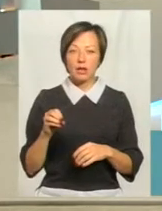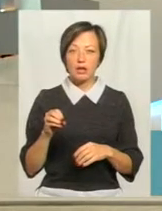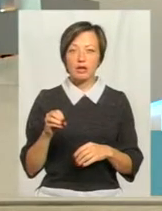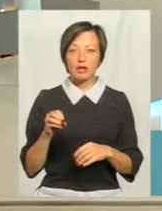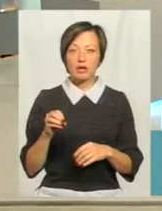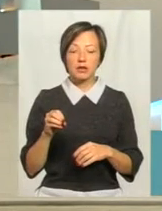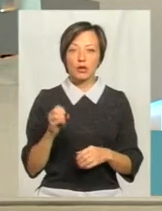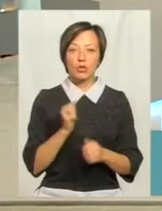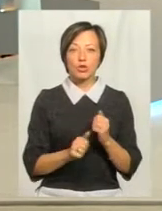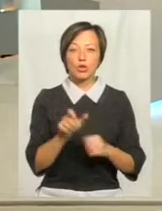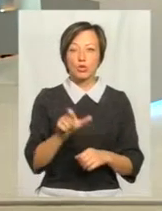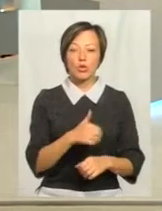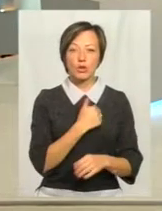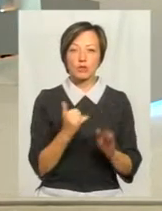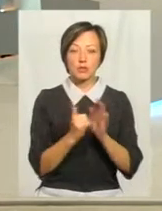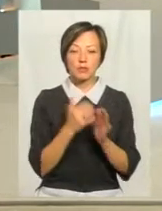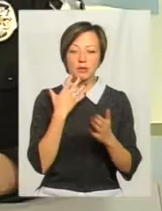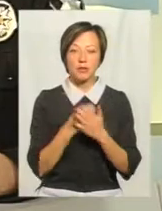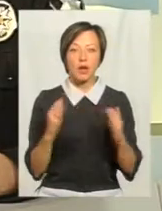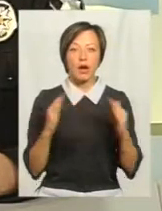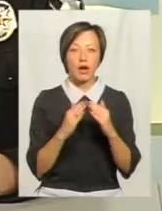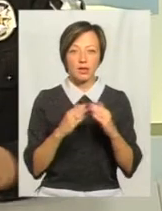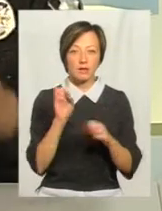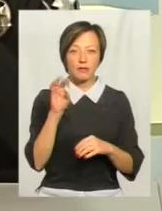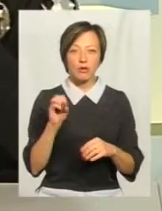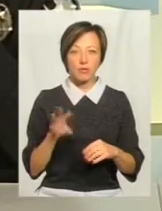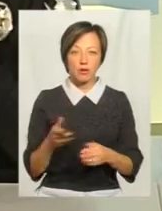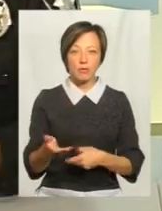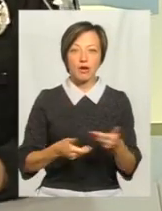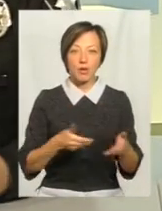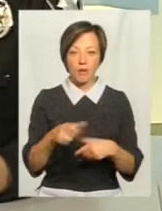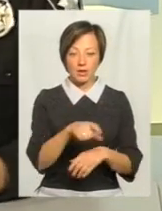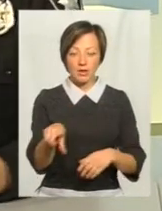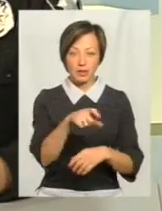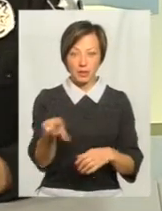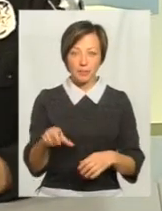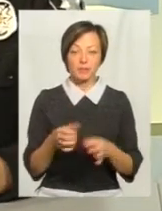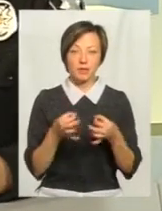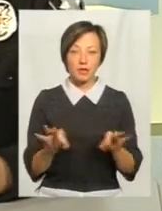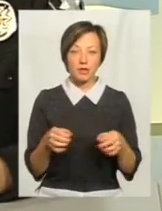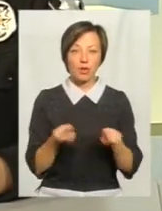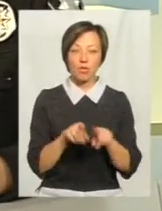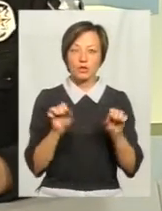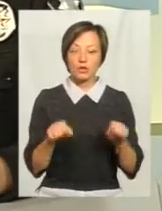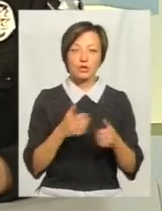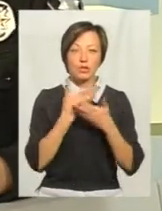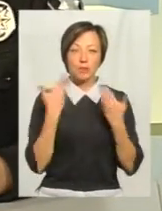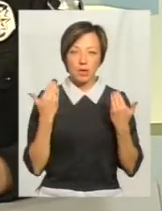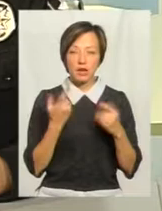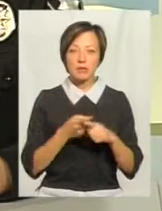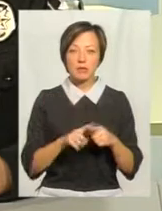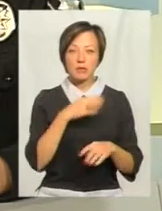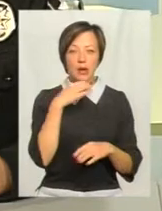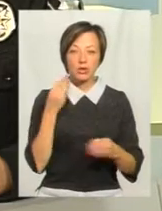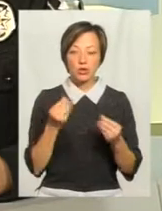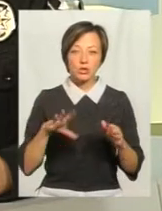скажімо так, кожна людина хоче поставити біля своєї хати світлофор, світлофор, щоб переходити вільно. Ну, такої можливості немає, я думаю, що це дуже